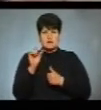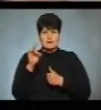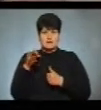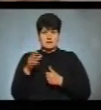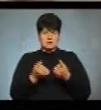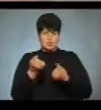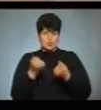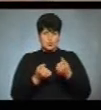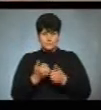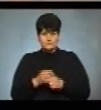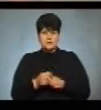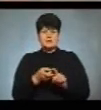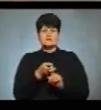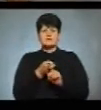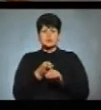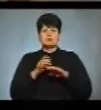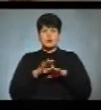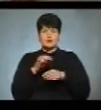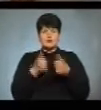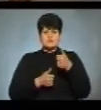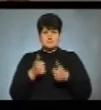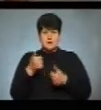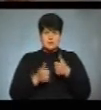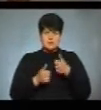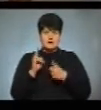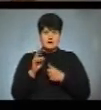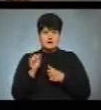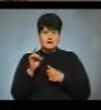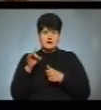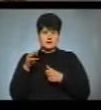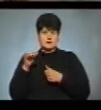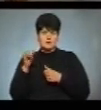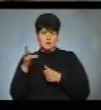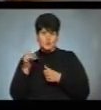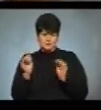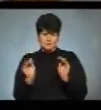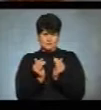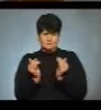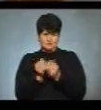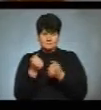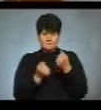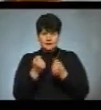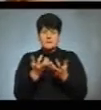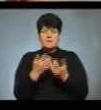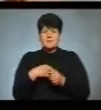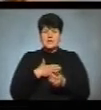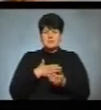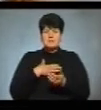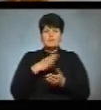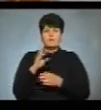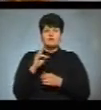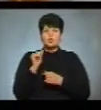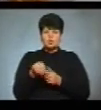У зв'язку з проведенням змагань з картингу, в якій приймає участь Мівнук,